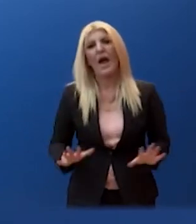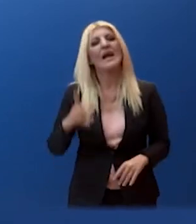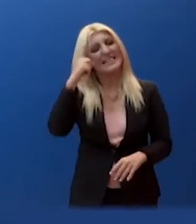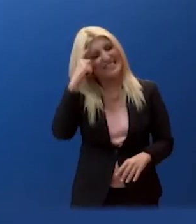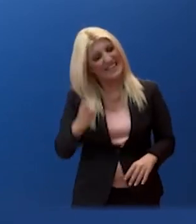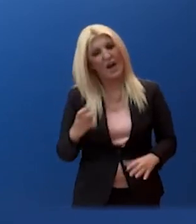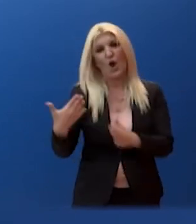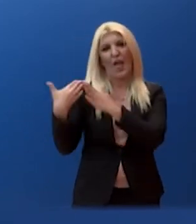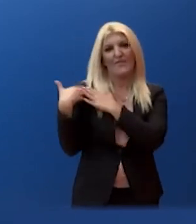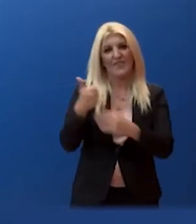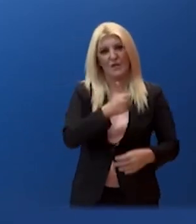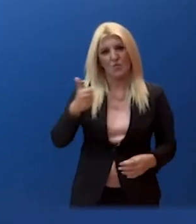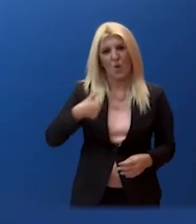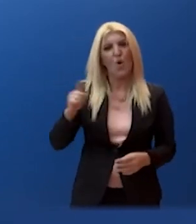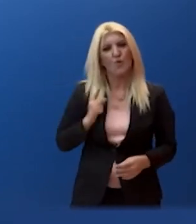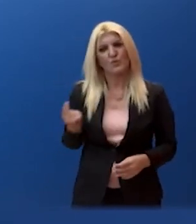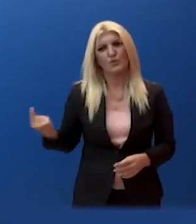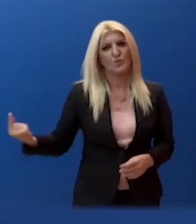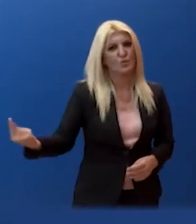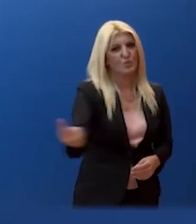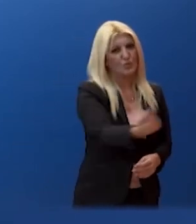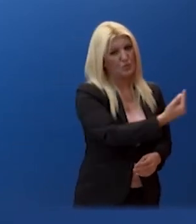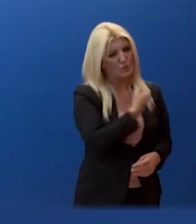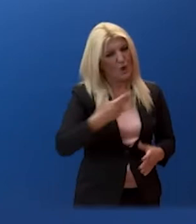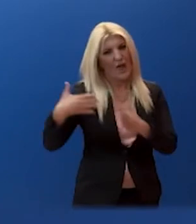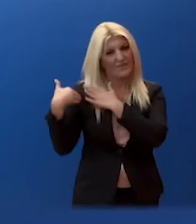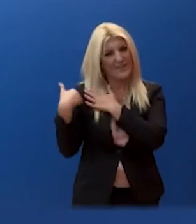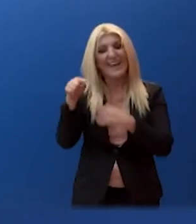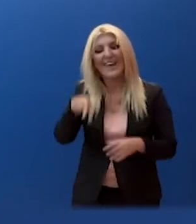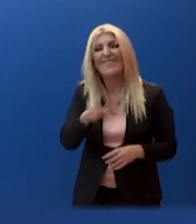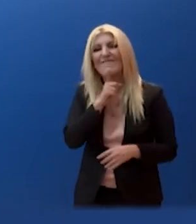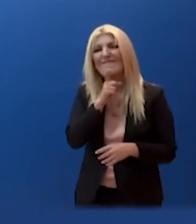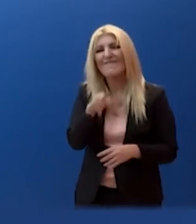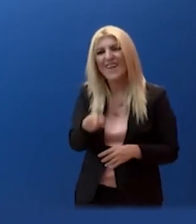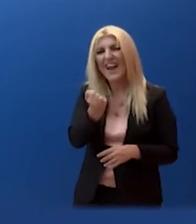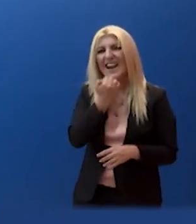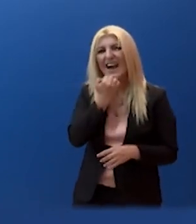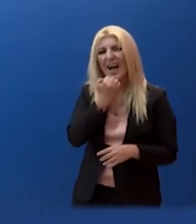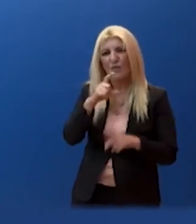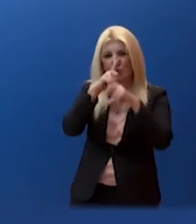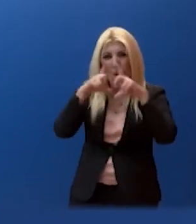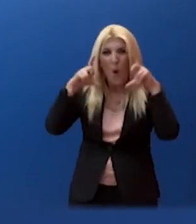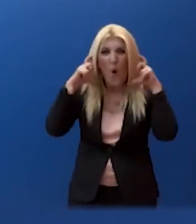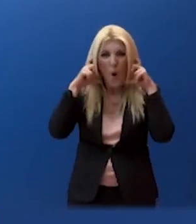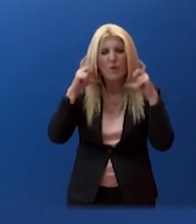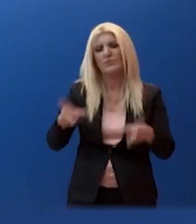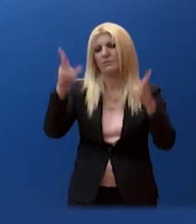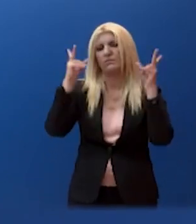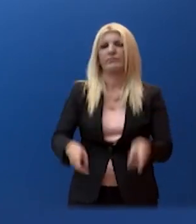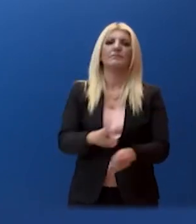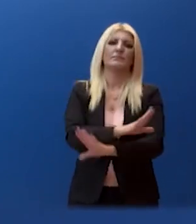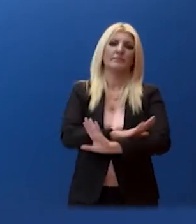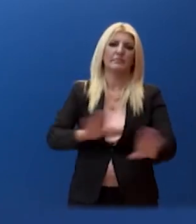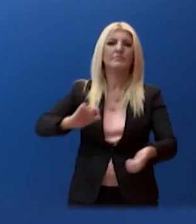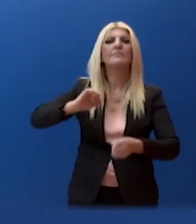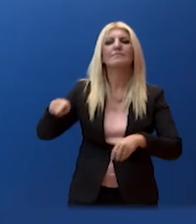είναι συλλογική και η ανορθογραφία αυτή διορθώθηκε. Πρώτον, σταμάτησε αμέσως η